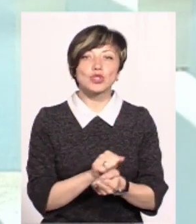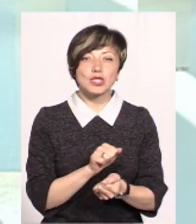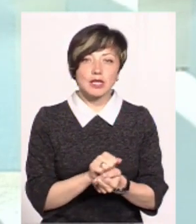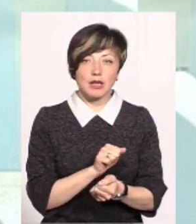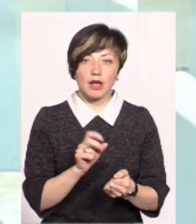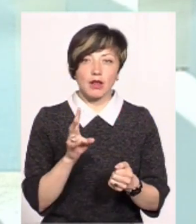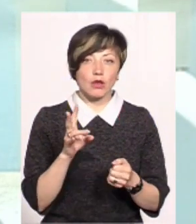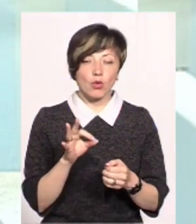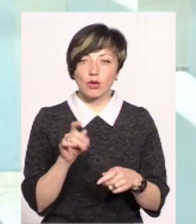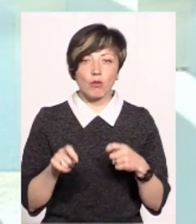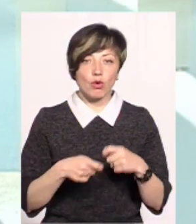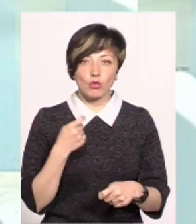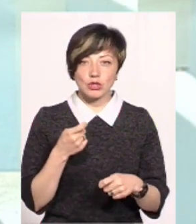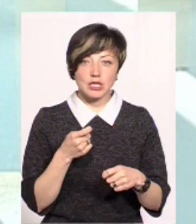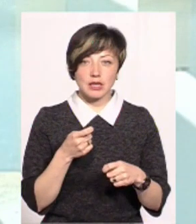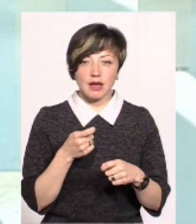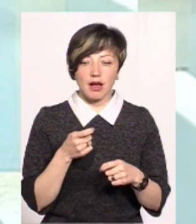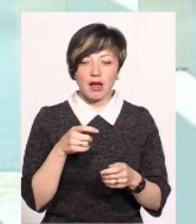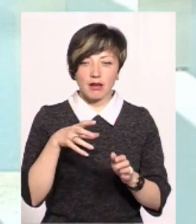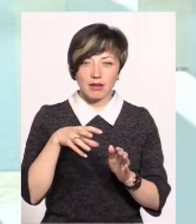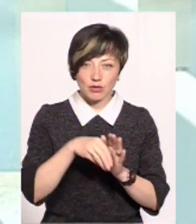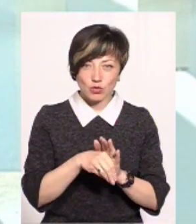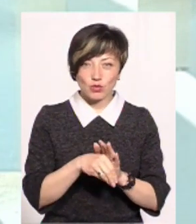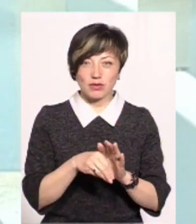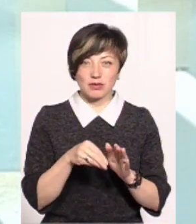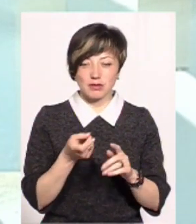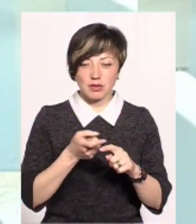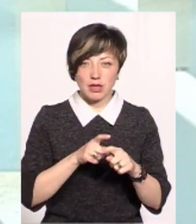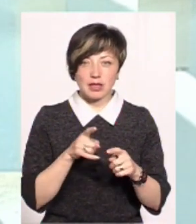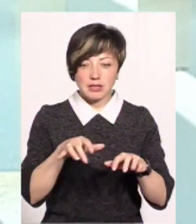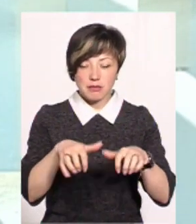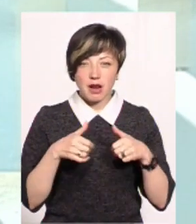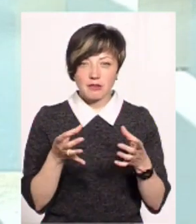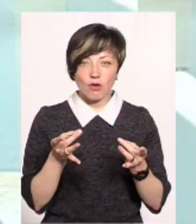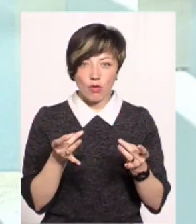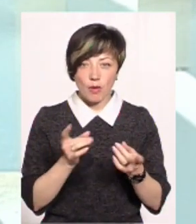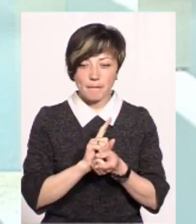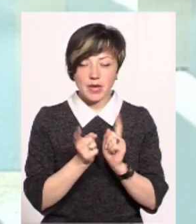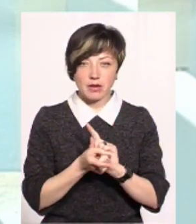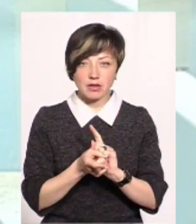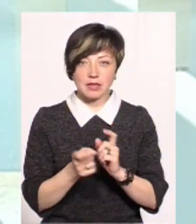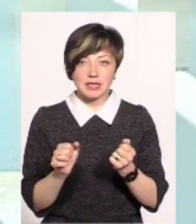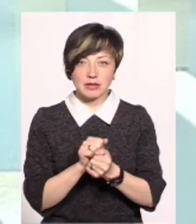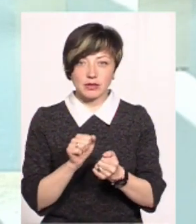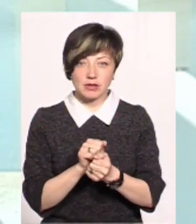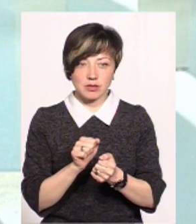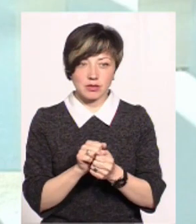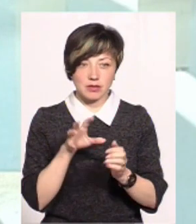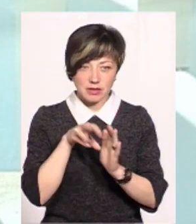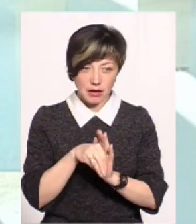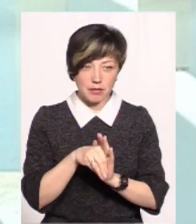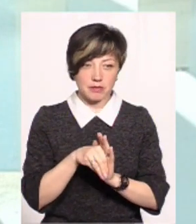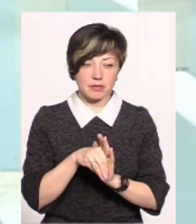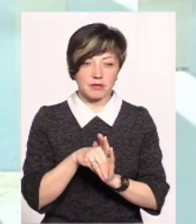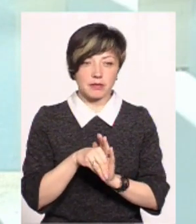не порушується клітиний рівень. Тобто, це забирається, фактично, волога, перетворюється в газоподібний стан у самому